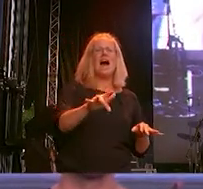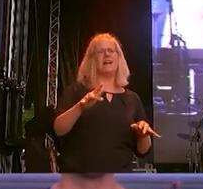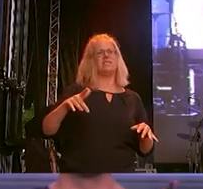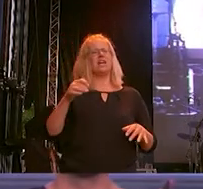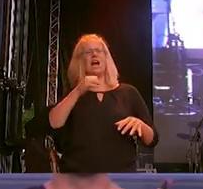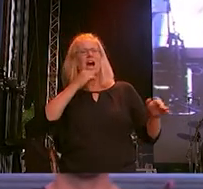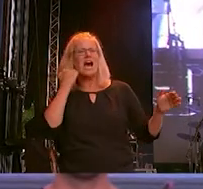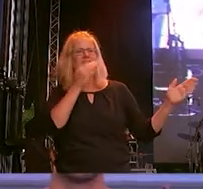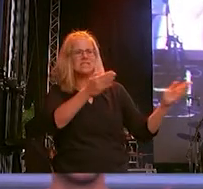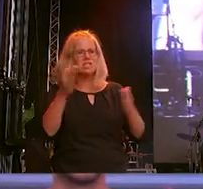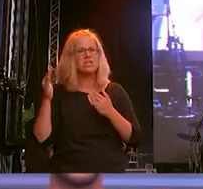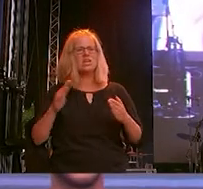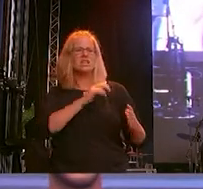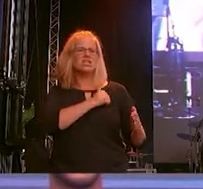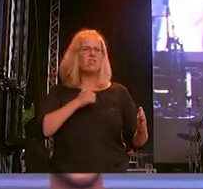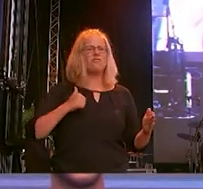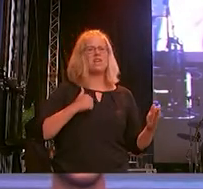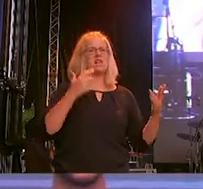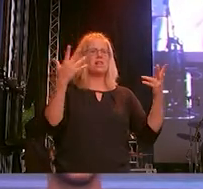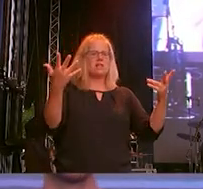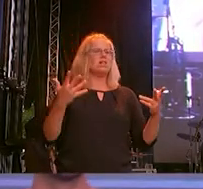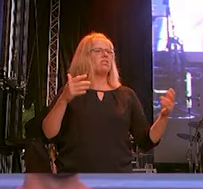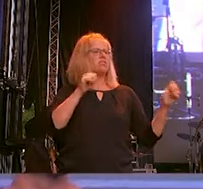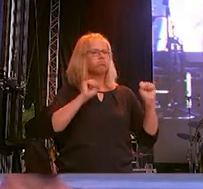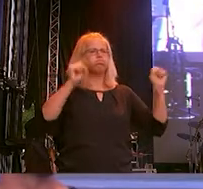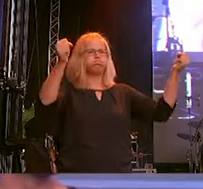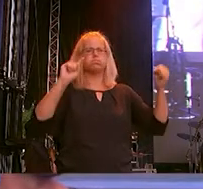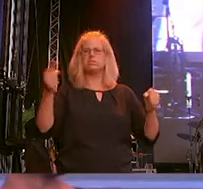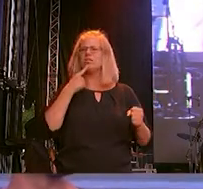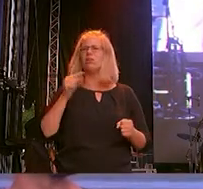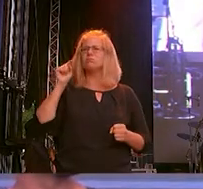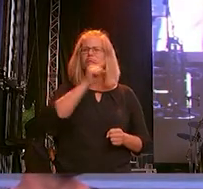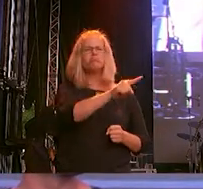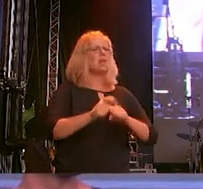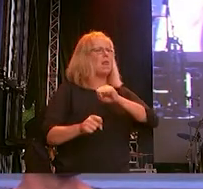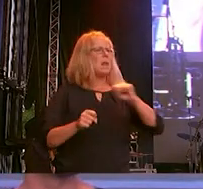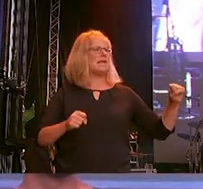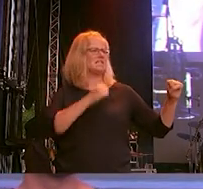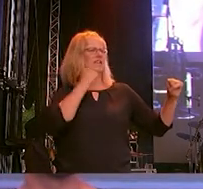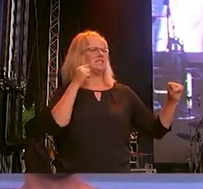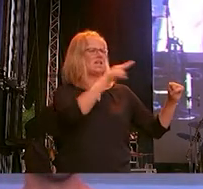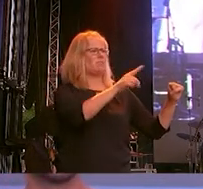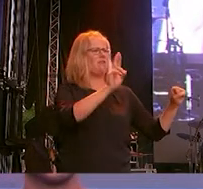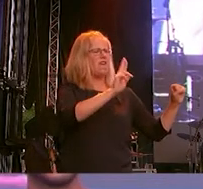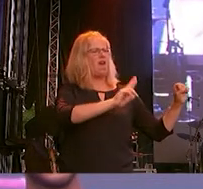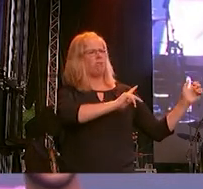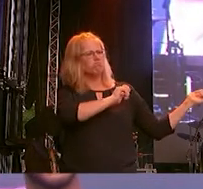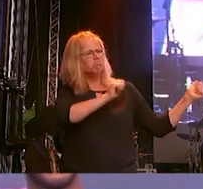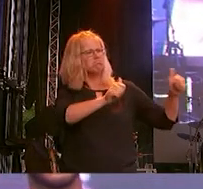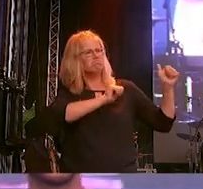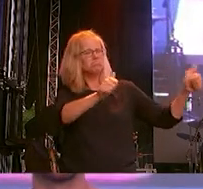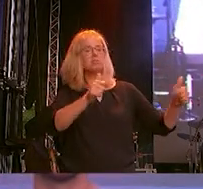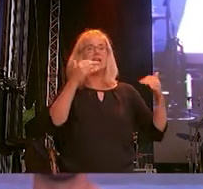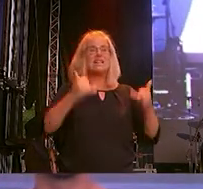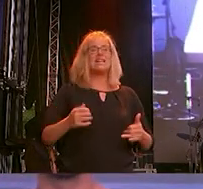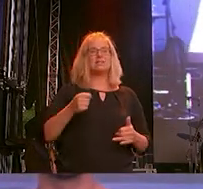zivilgesellschaftliche Initiativen als Nestbeschmutzer und als Linksextremisten diffamiert. Seit einigen Jahren nun